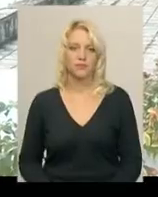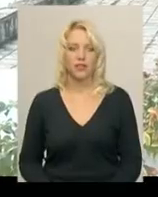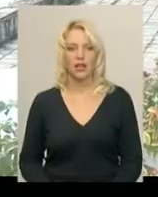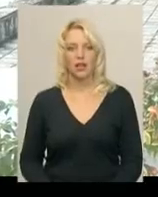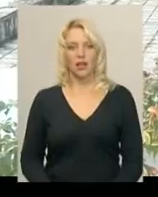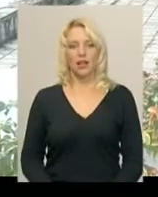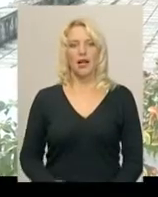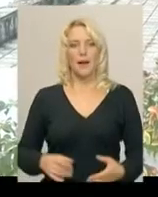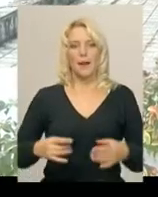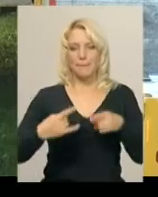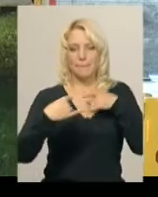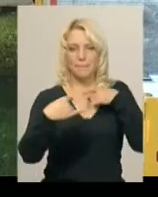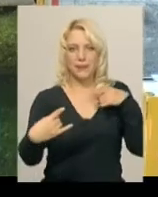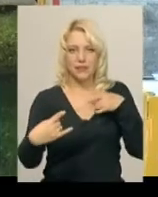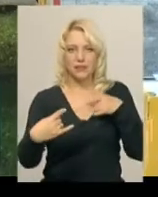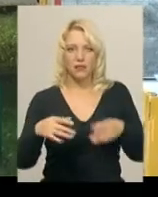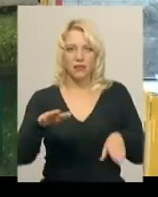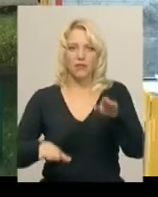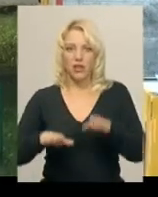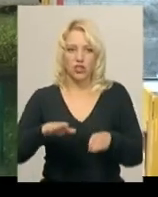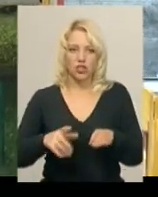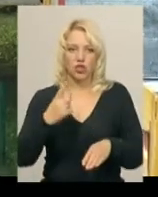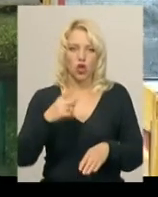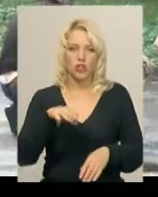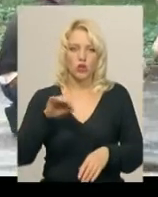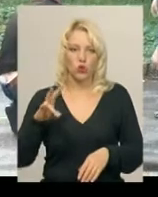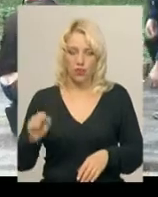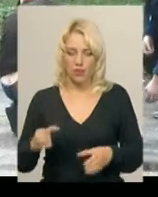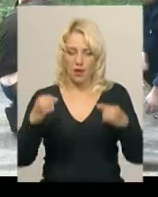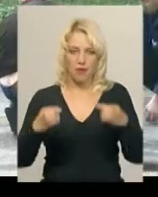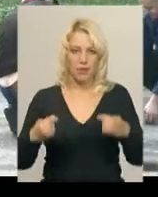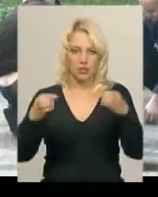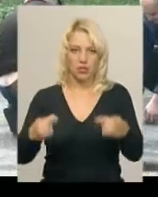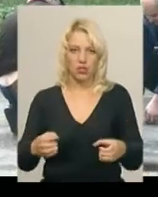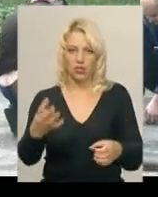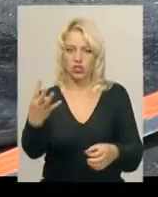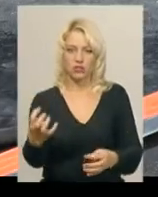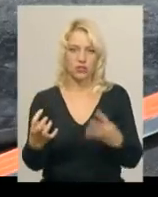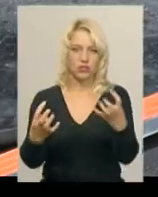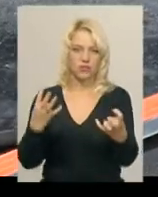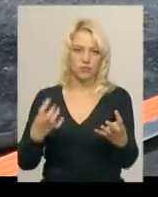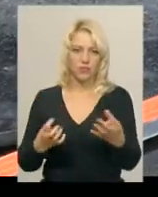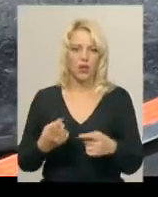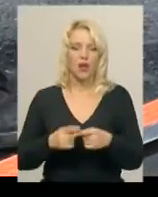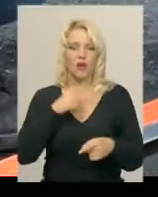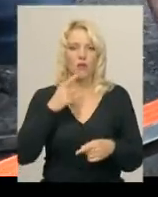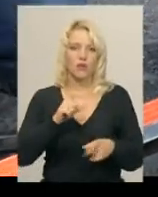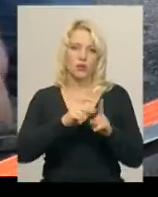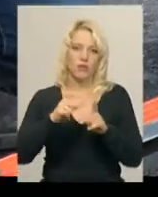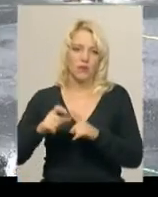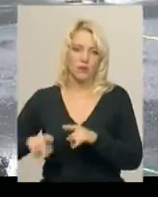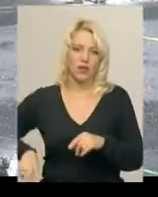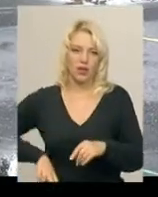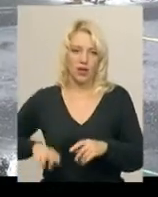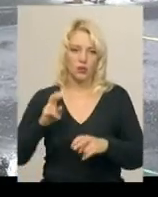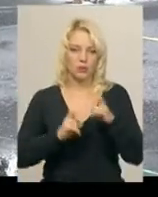Плита тенісного столу важить одну тонну, дві бетонні ніжки по 400 кг кожна. За словами виробника столів директора підприємства з Івано